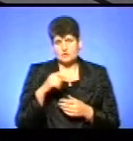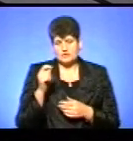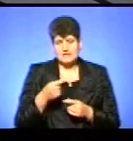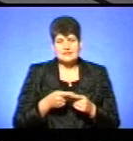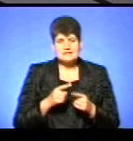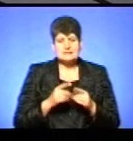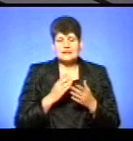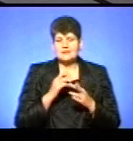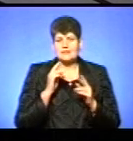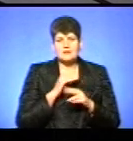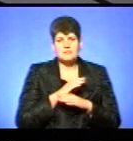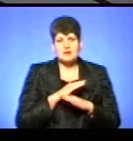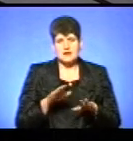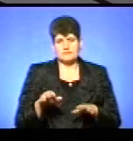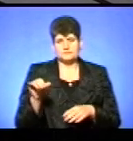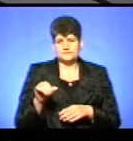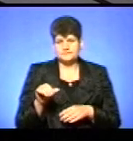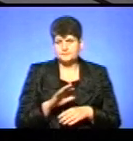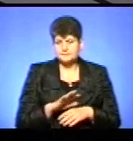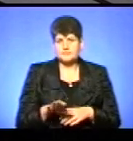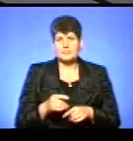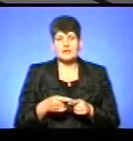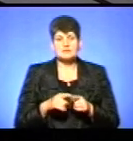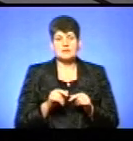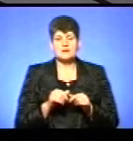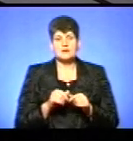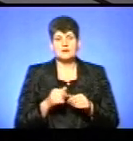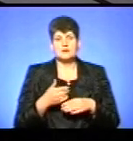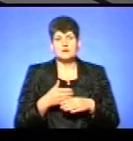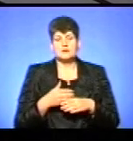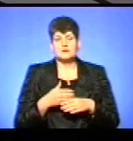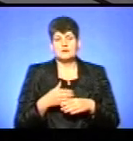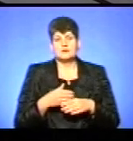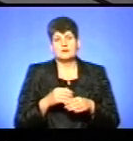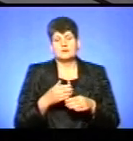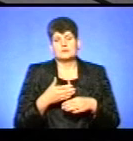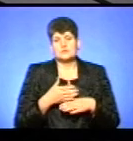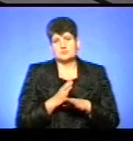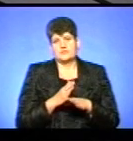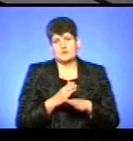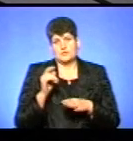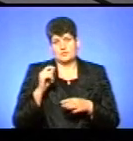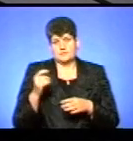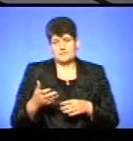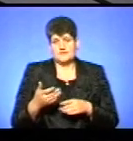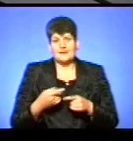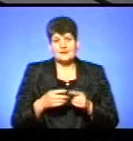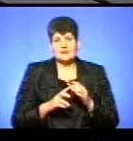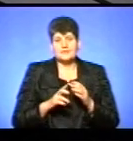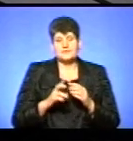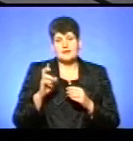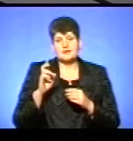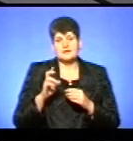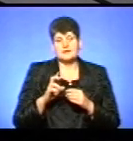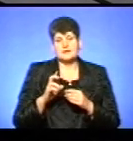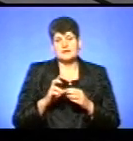абсолютно неправильно, шкідливо, і це розмивання української ідентичності. Тобто, церква не сприяє державі, вона